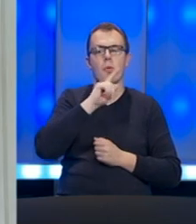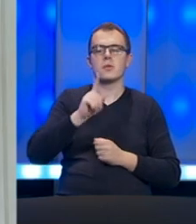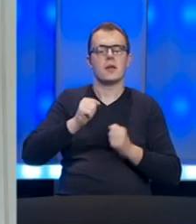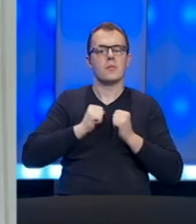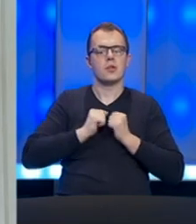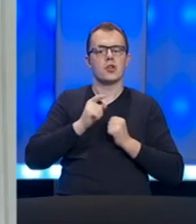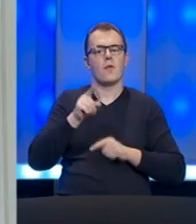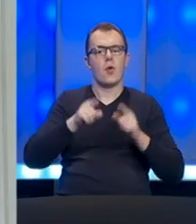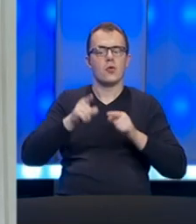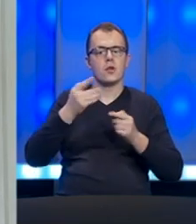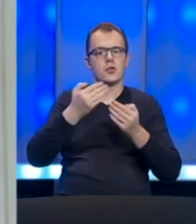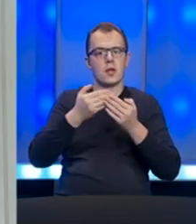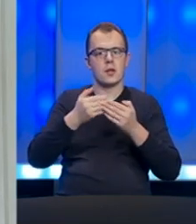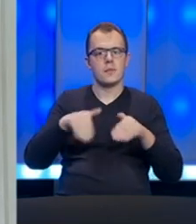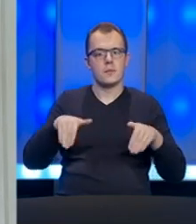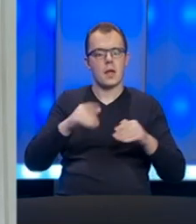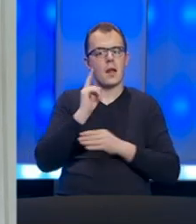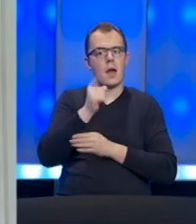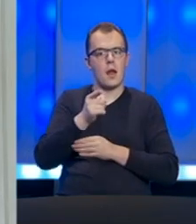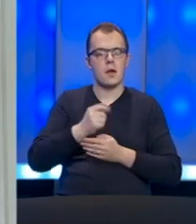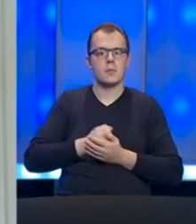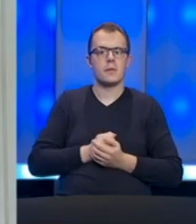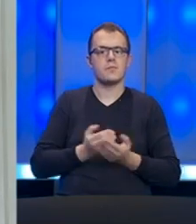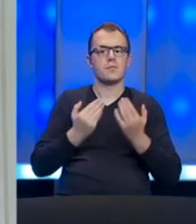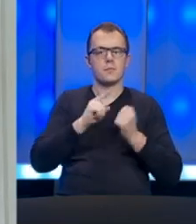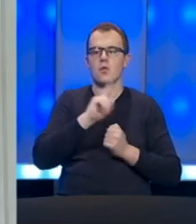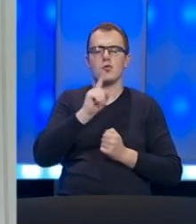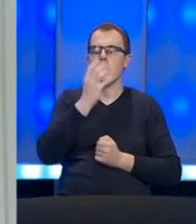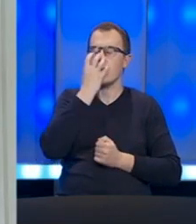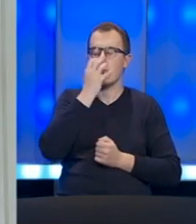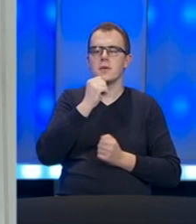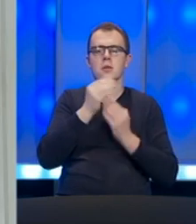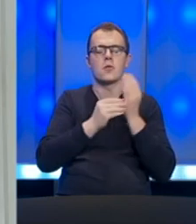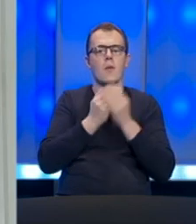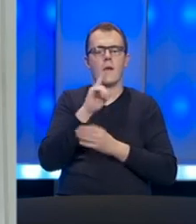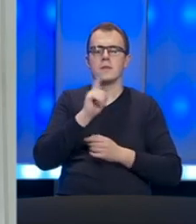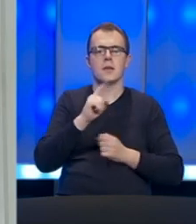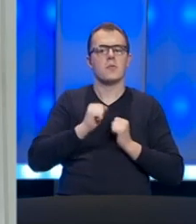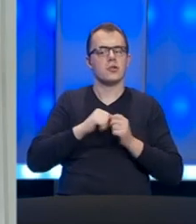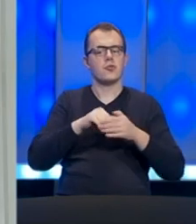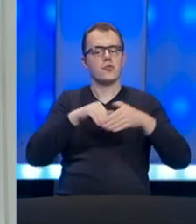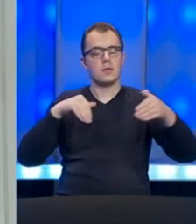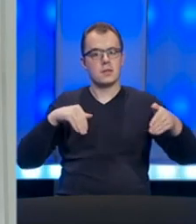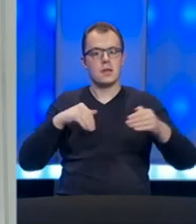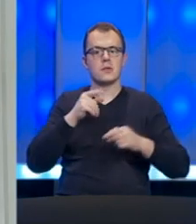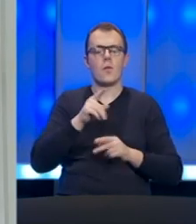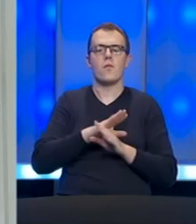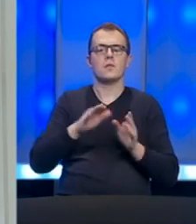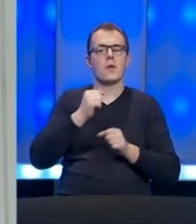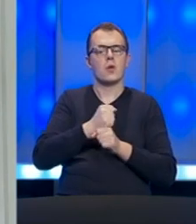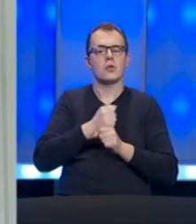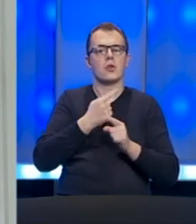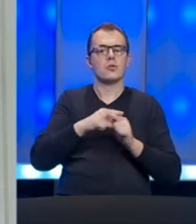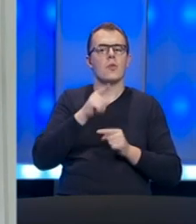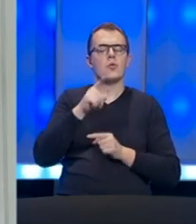pridržavaju određenih naredbi, odnosno ne nose maske u rukavice, ne pridržavaju se određene distance. Ovo sve je urađeno